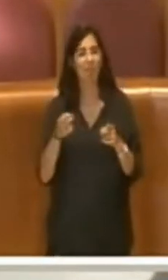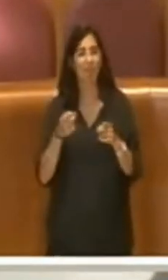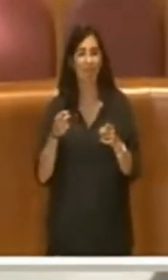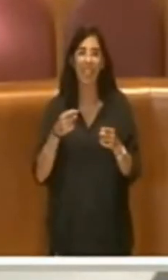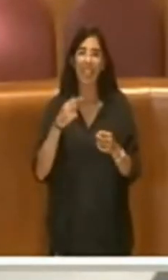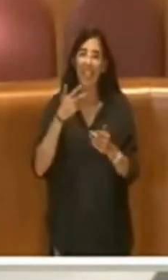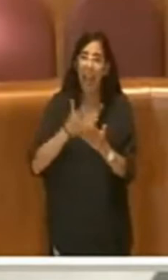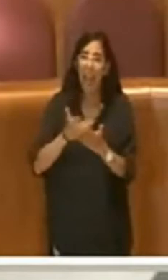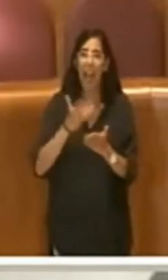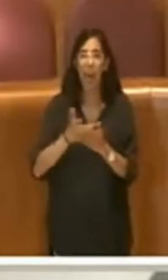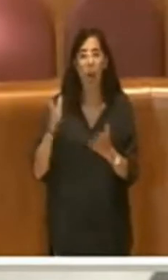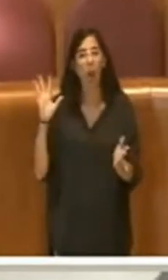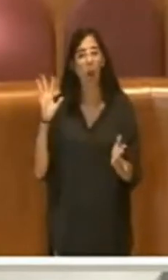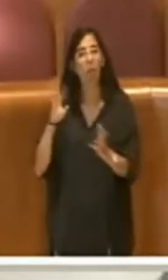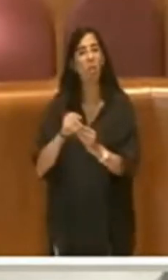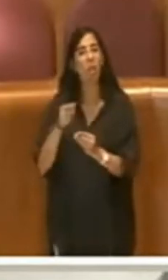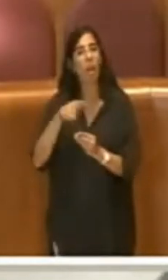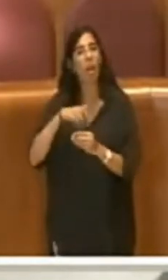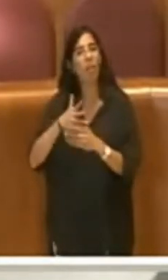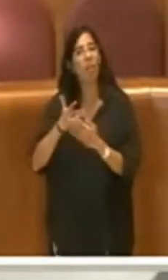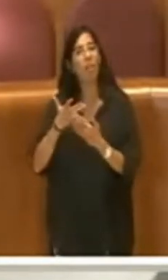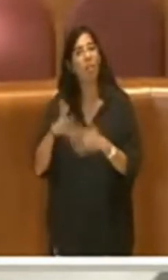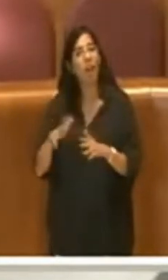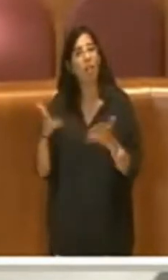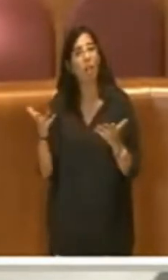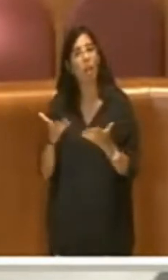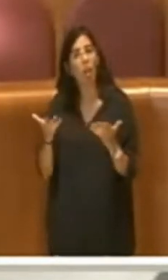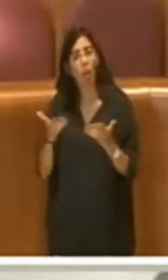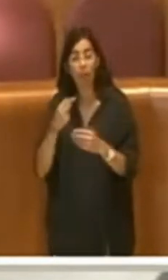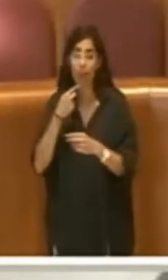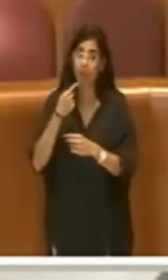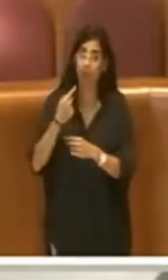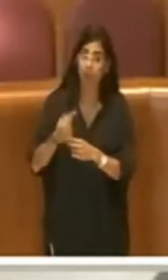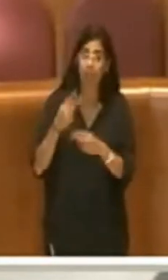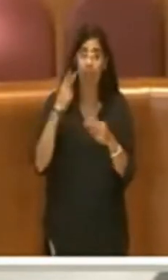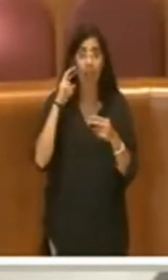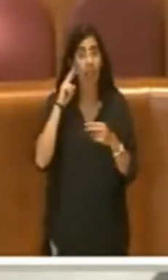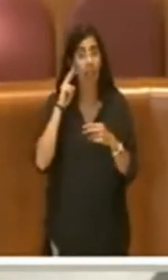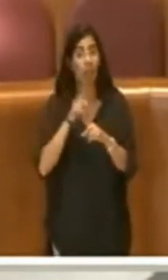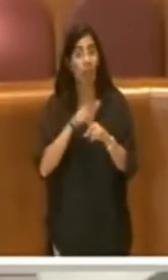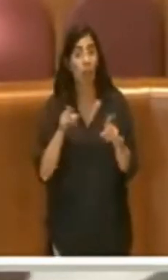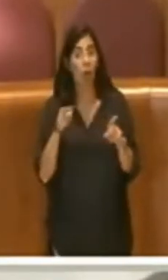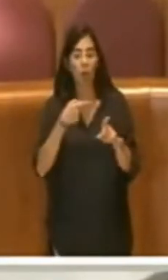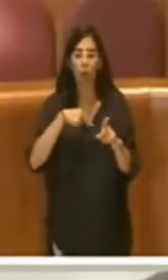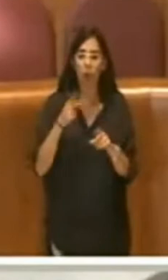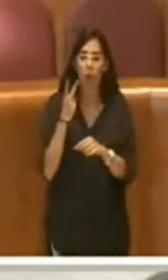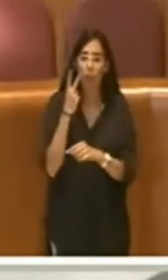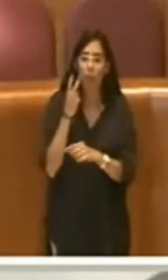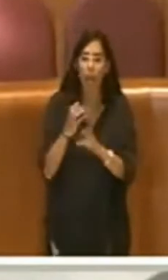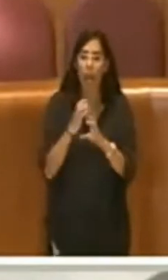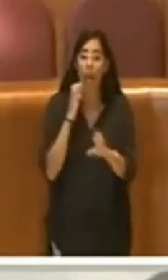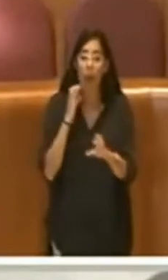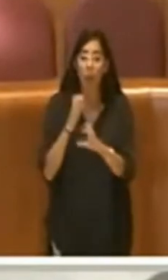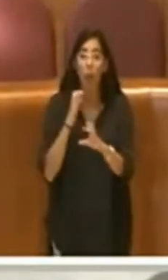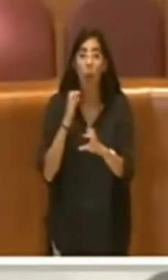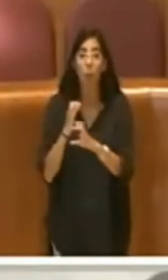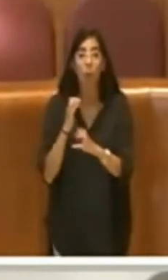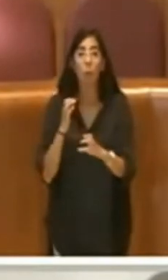precedenti, che noi abbiamo trovato gli autobus con 12 anni di media,